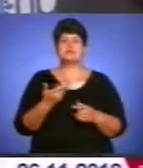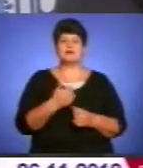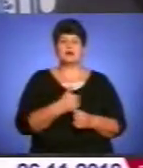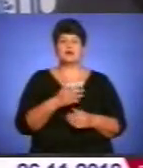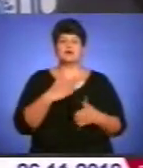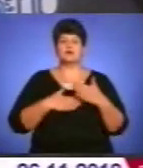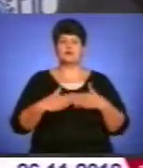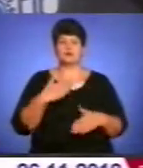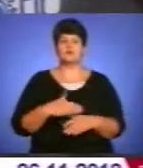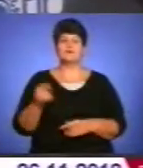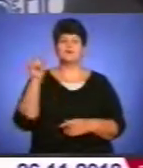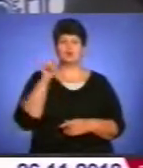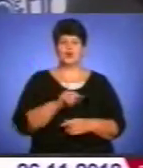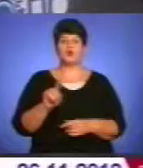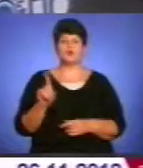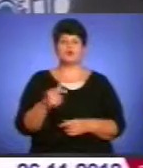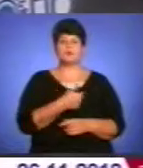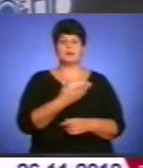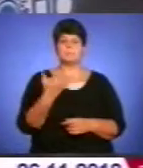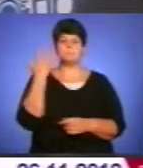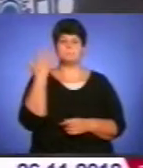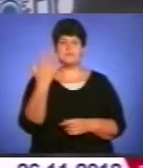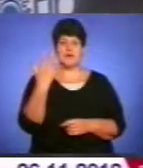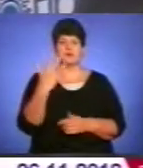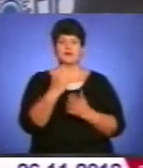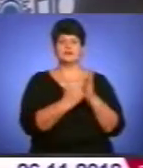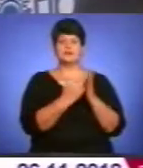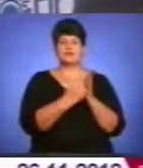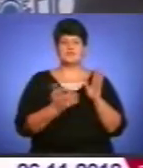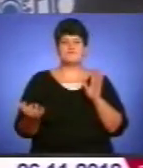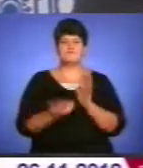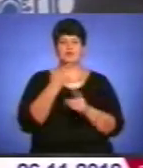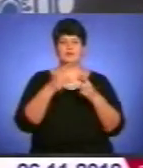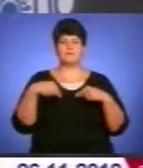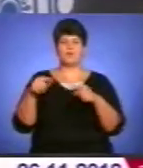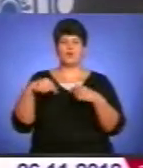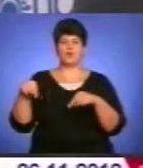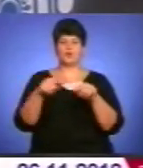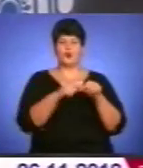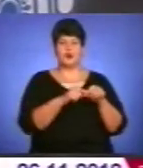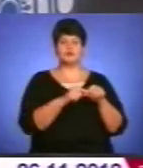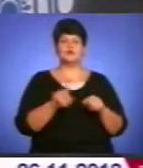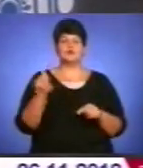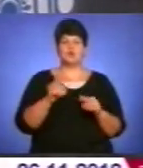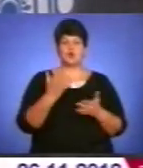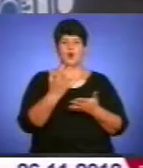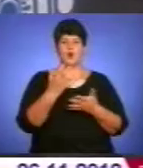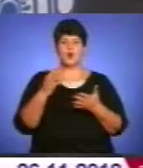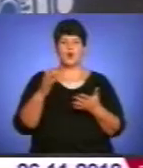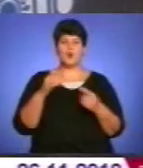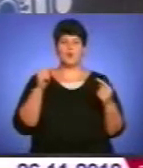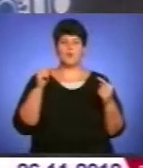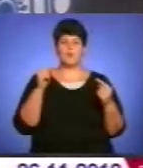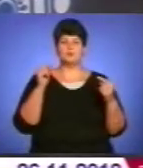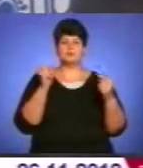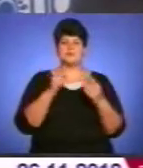від того, що ми 5 опозиційних кандидатів виграли у круги, що опозиція в